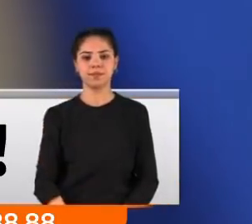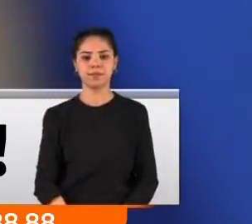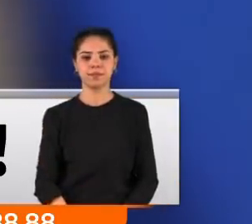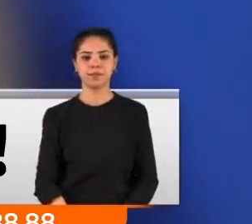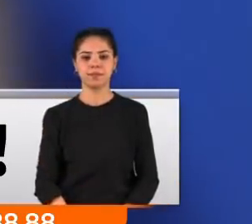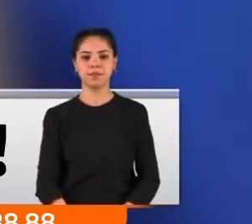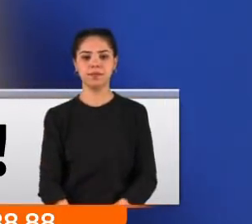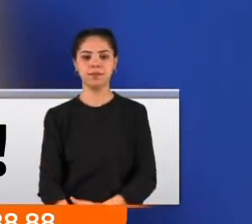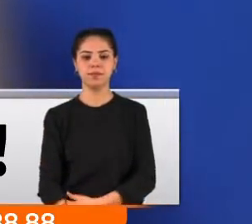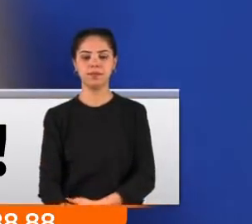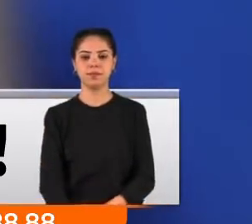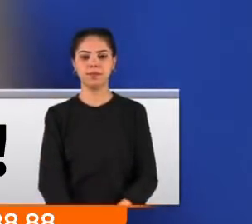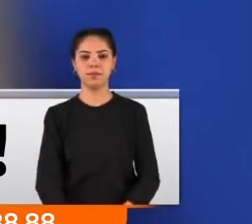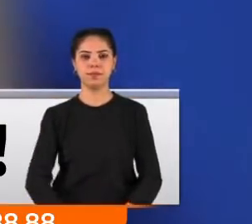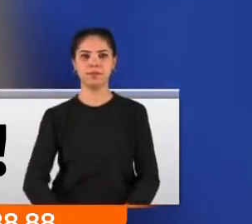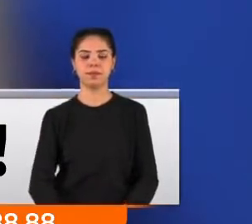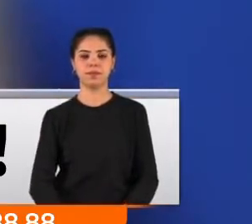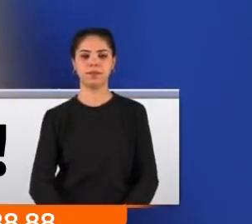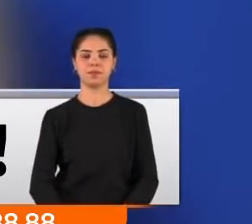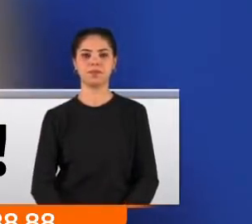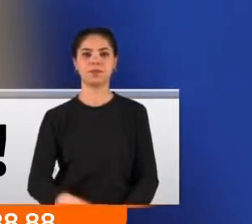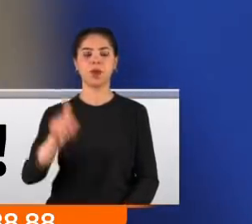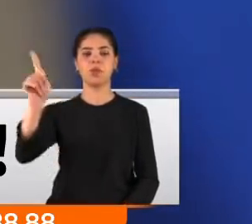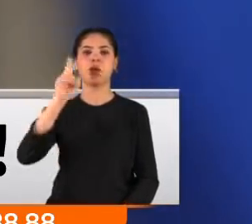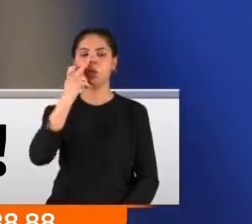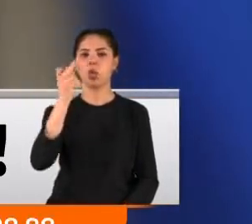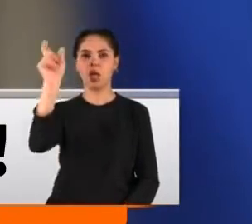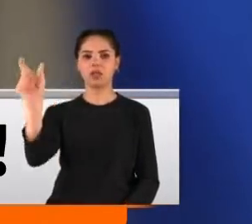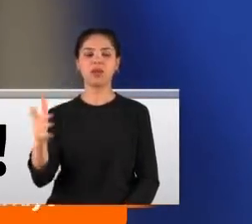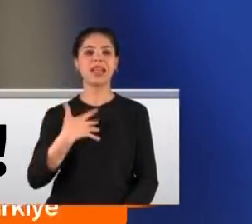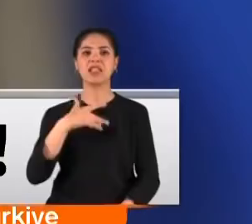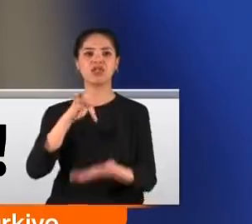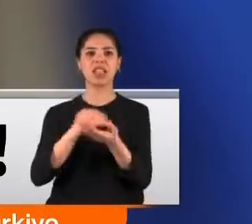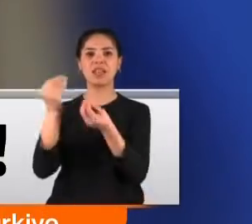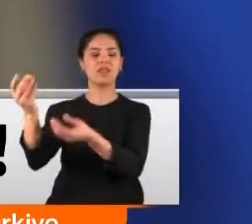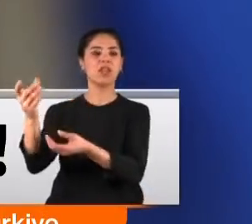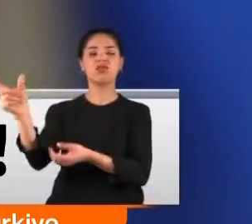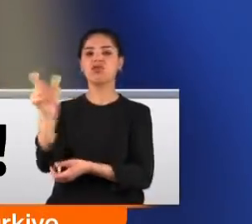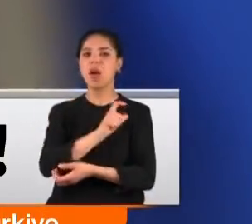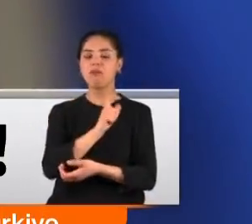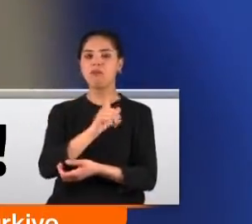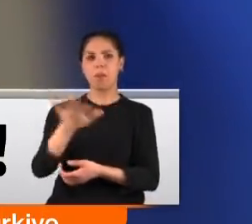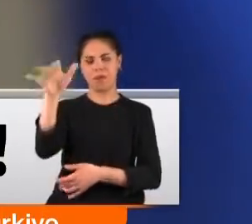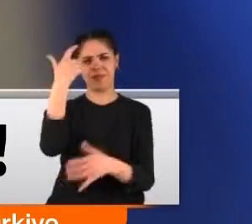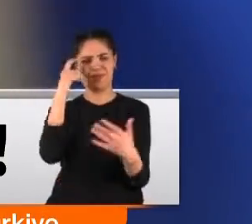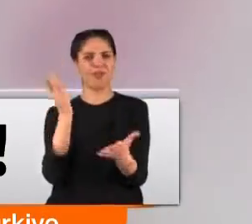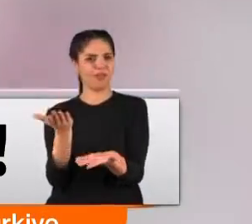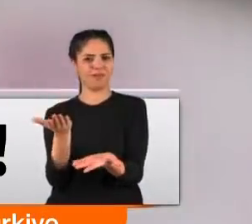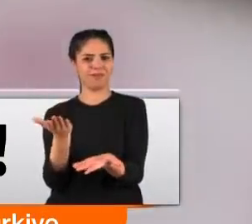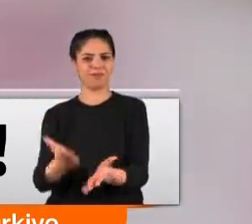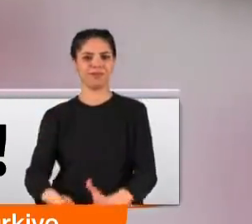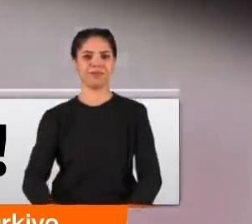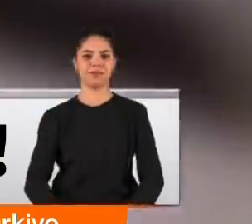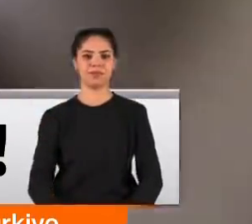ceza işlemi uygulayacağız. Teşekkür ederiz. Baltayı taşa vuran sahtekarın kendisine yazılan cezaya karşı verdiği tepki ise şaşkınlık yarattı.